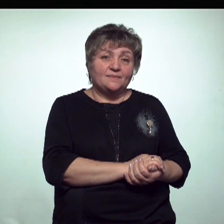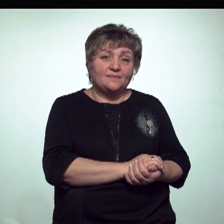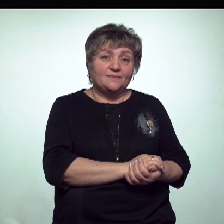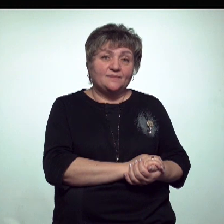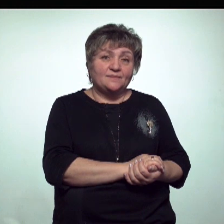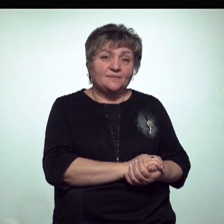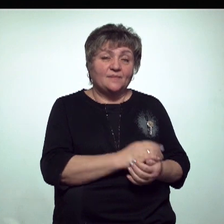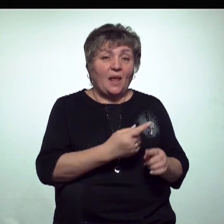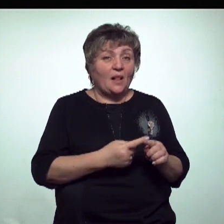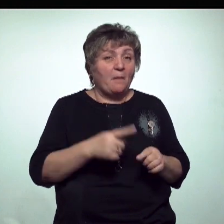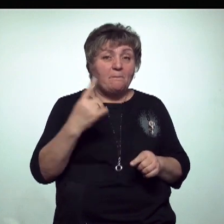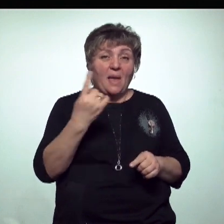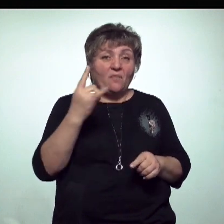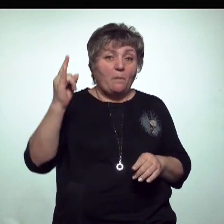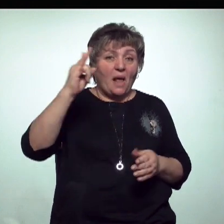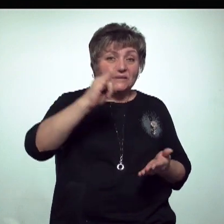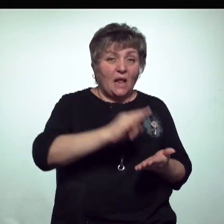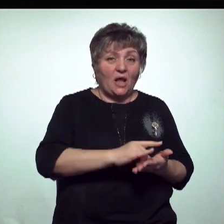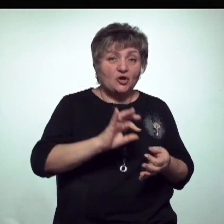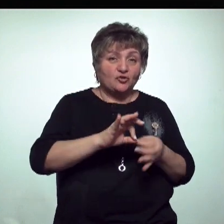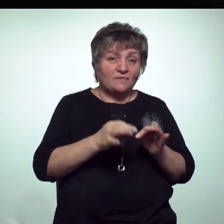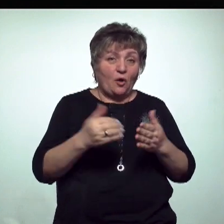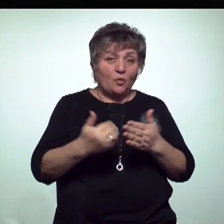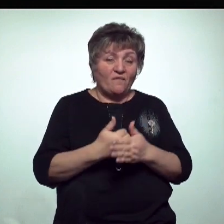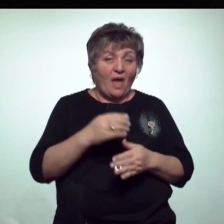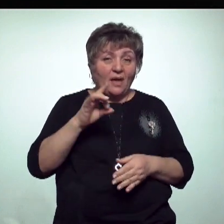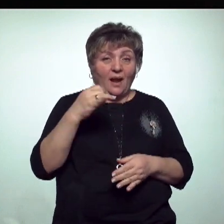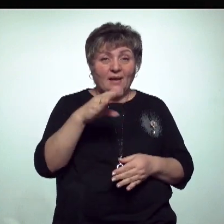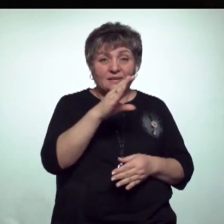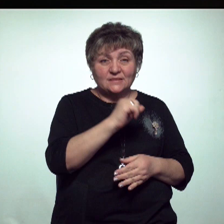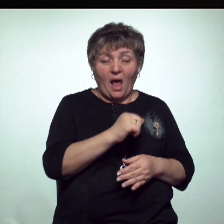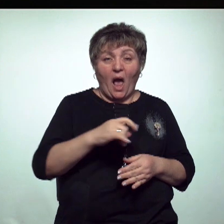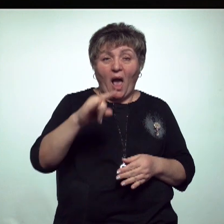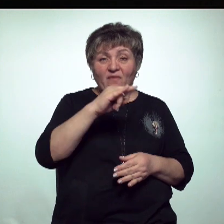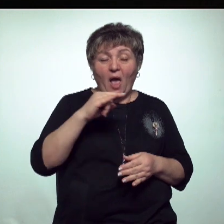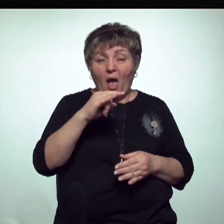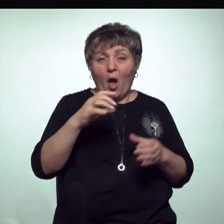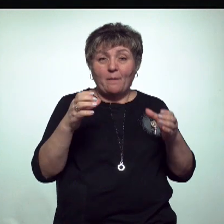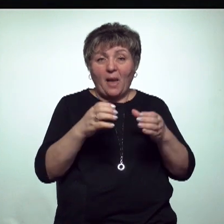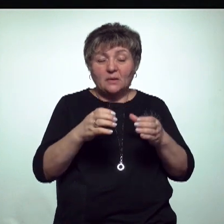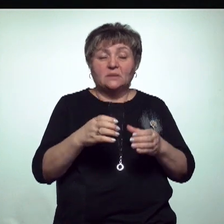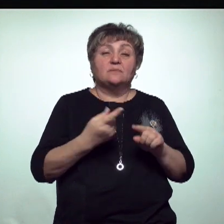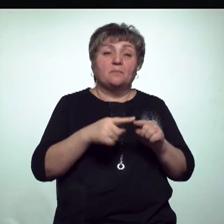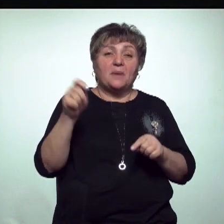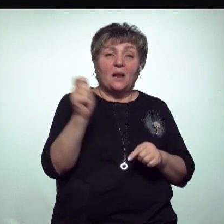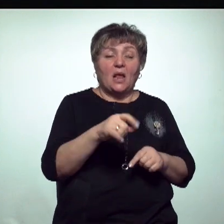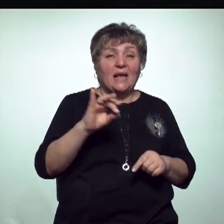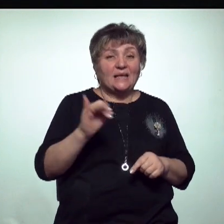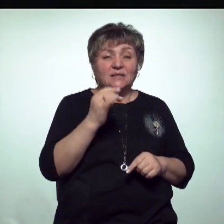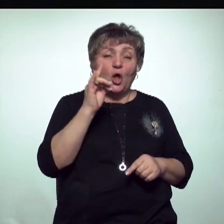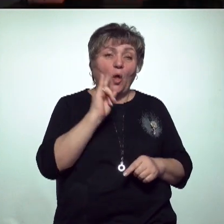Это первая посадка в Ижевском аэропорту нового рейса. Самолет авиакомпании S7 Airlines прилетел из